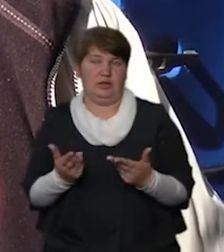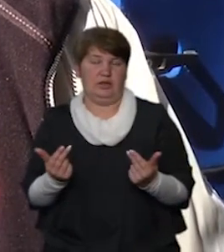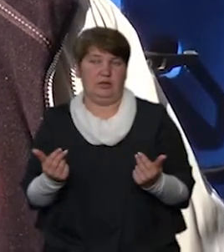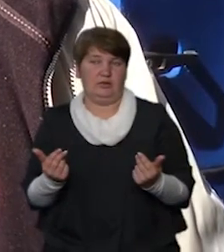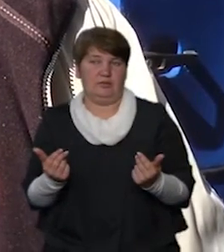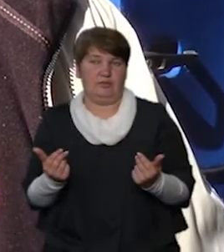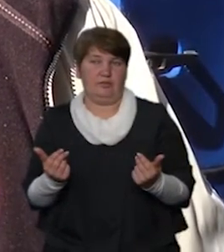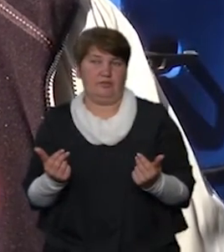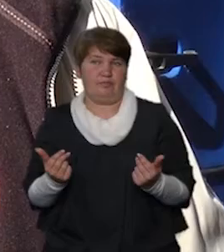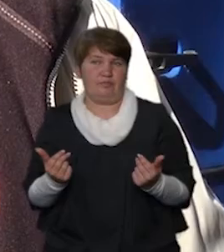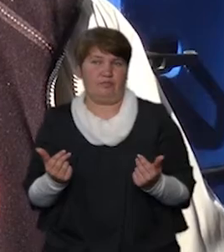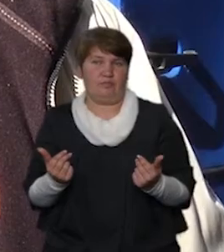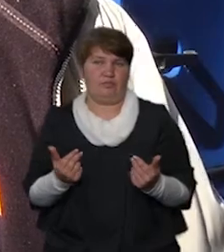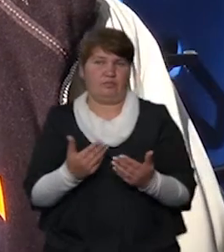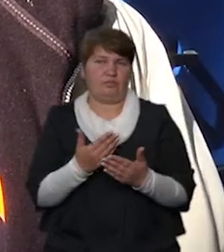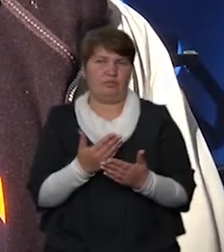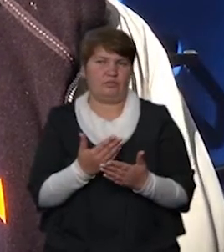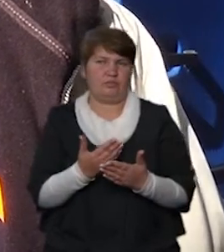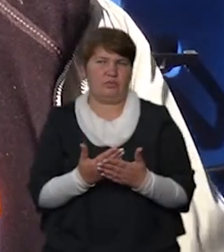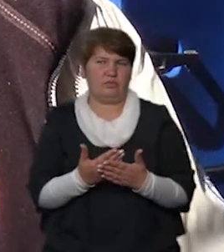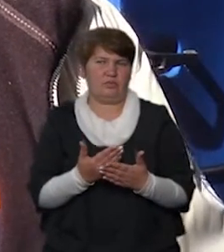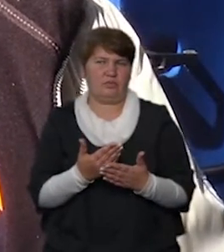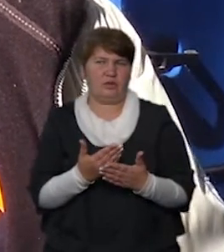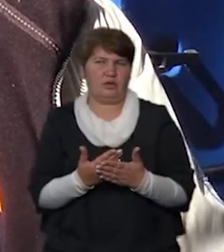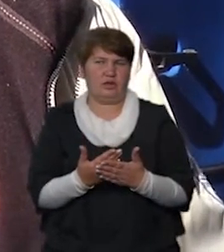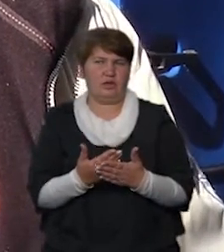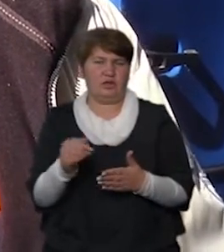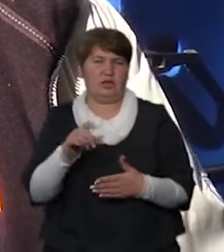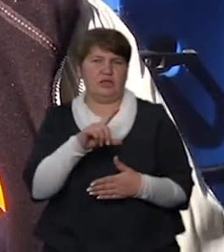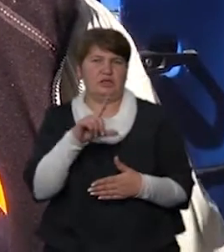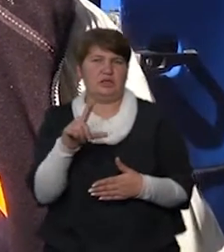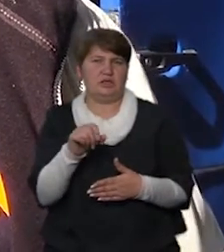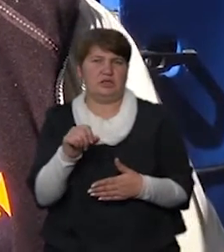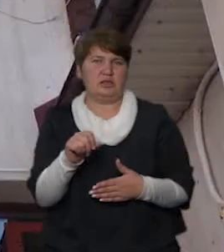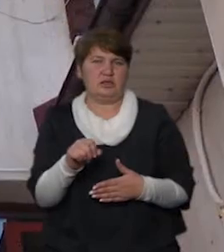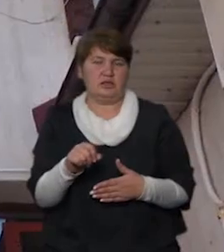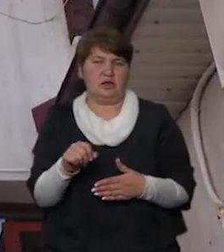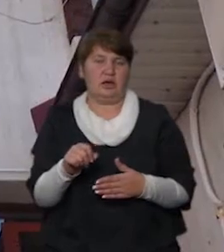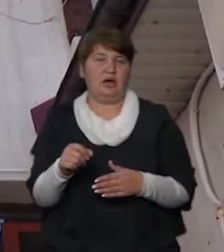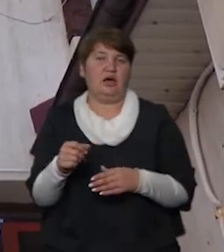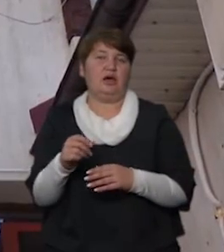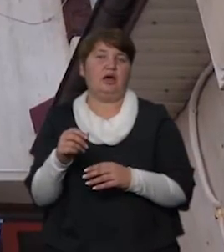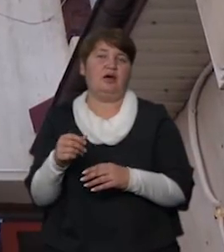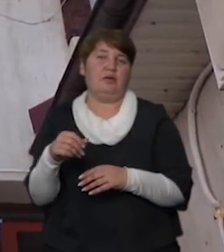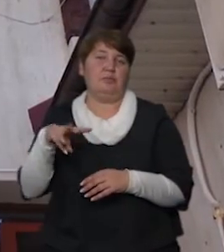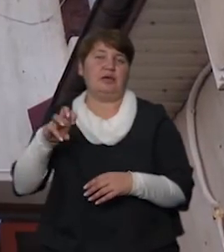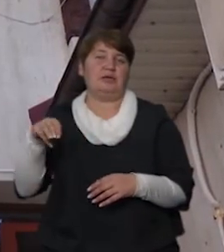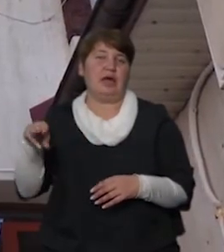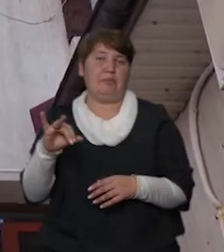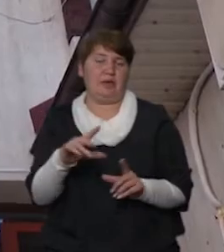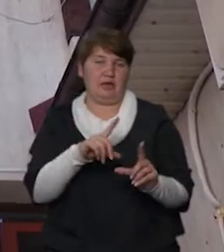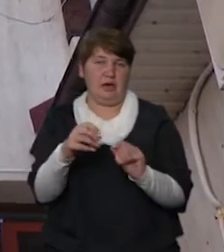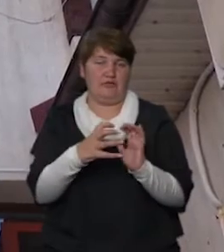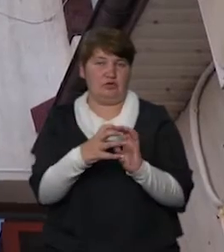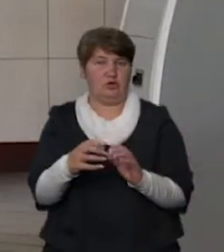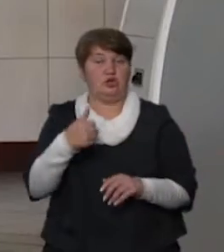Де ви ніби десь там не на куза? З цього, з трикоташки. Ще вчора Івано-Франківська